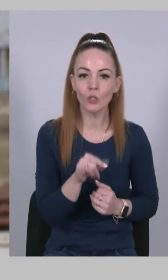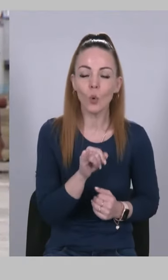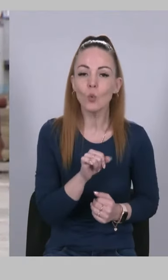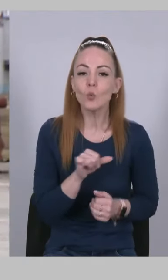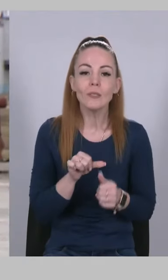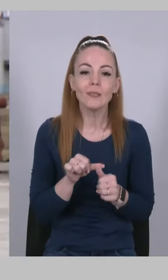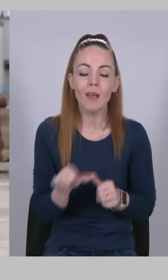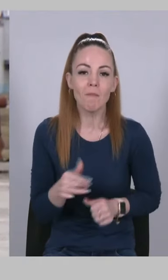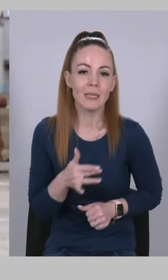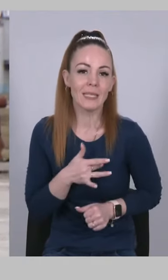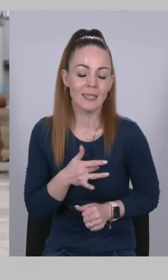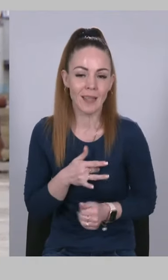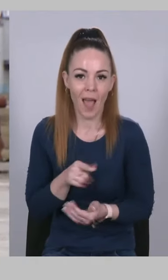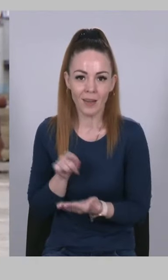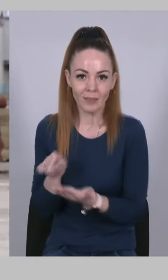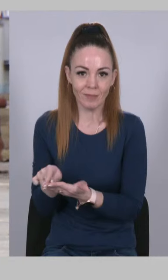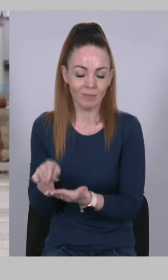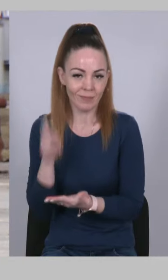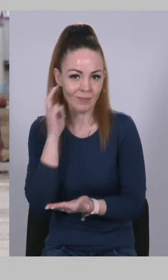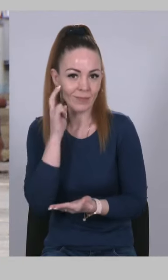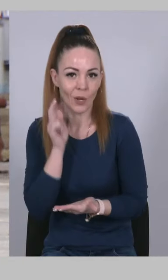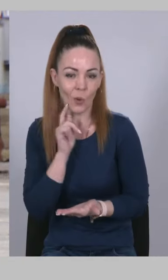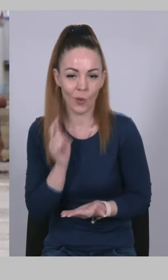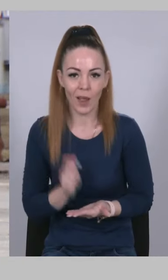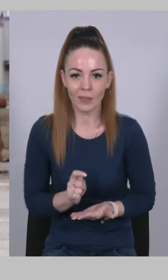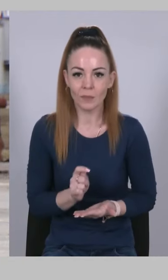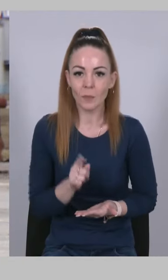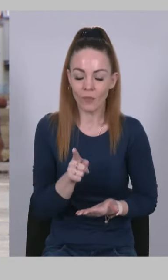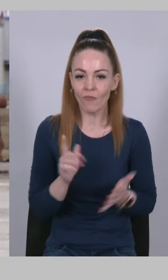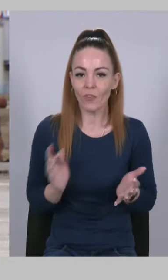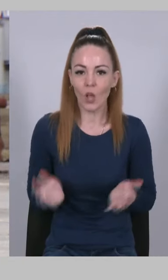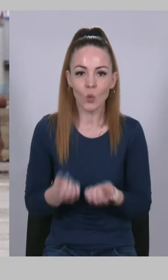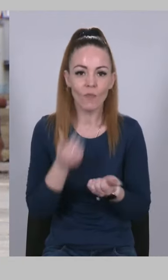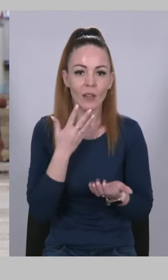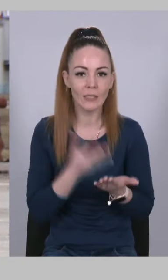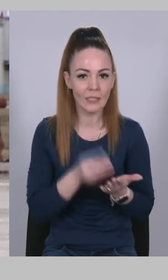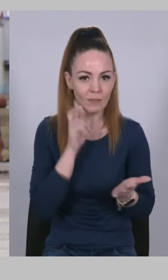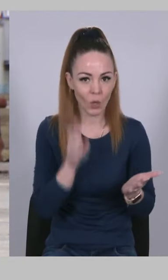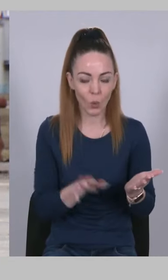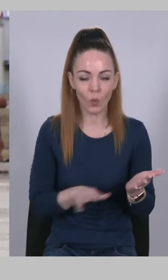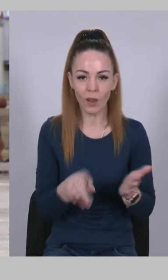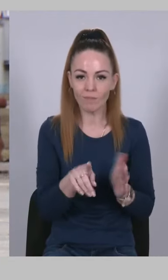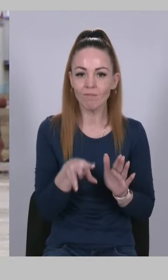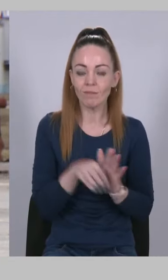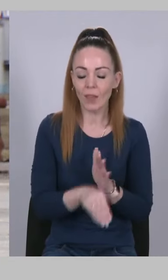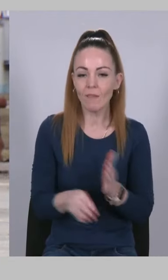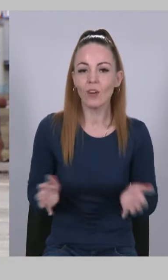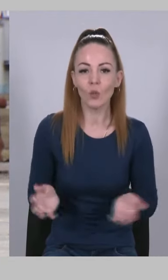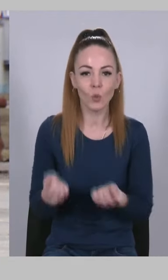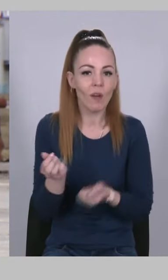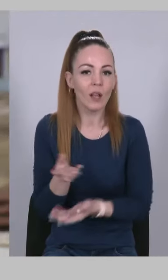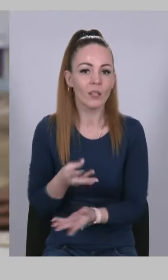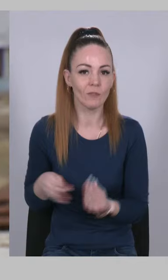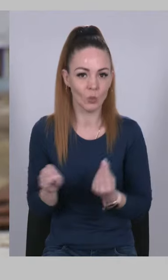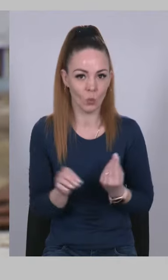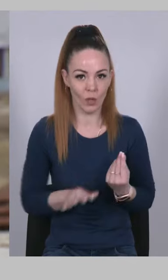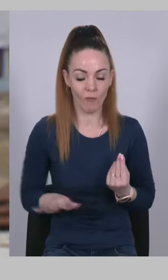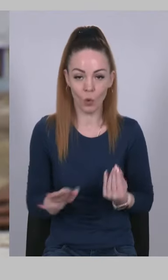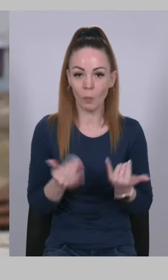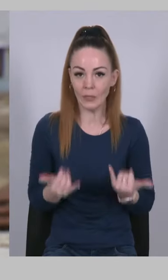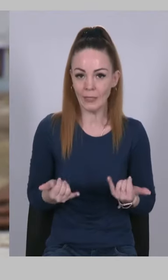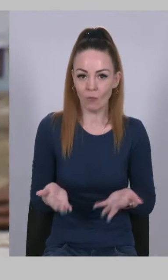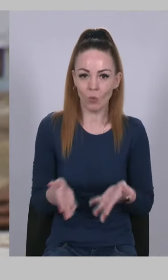серце України. Ви врятували свою країну, ви врятували всю Європу. І сьогодні ми